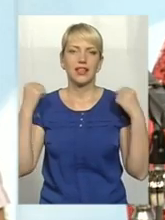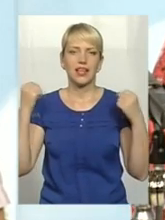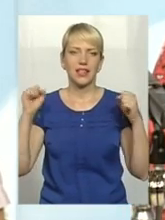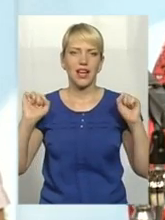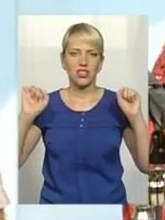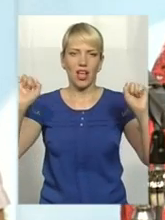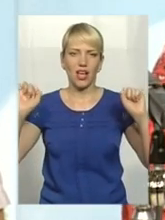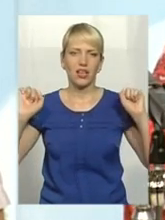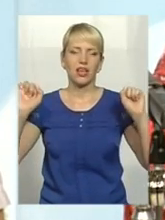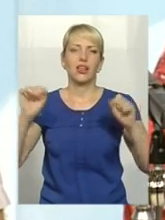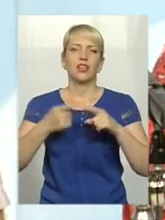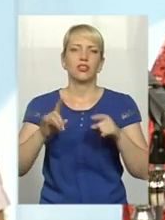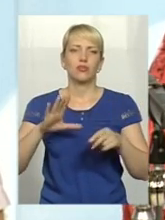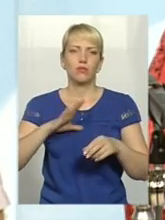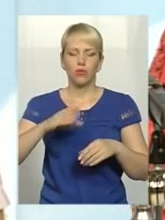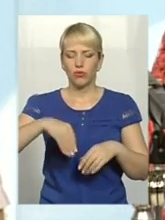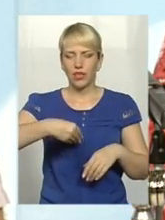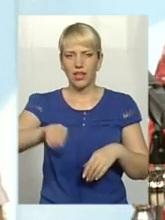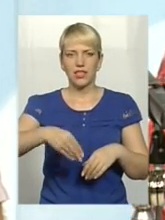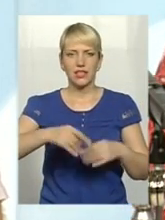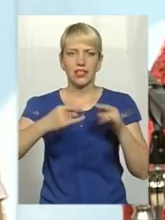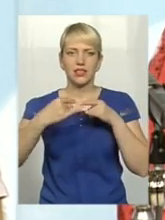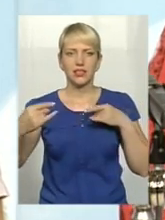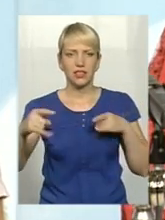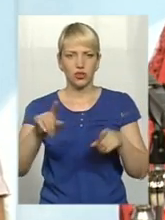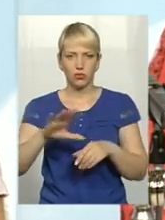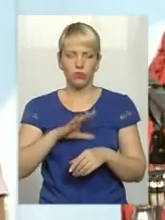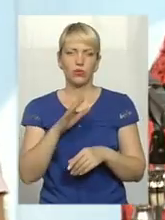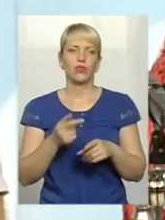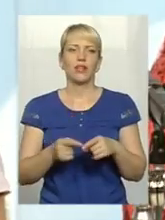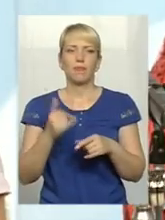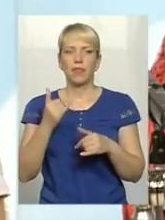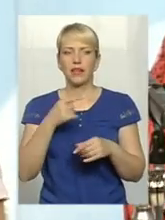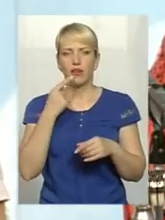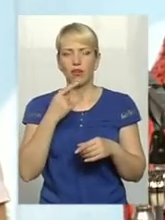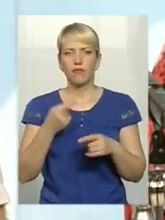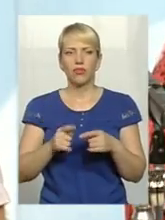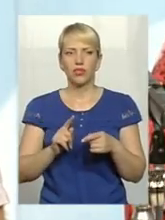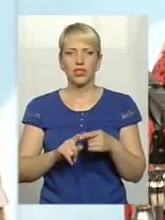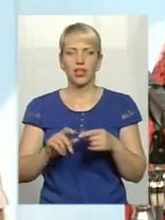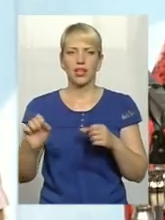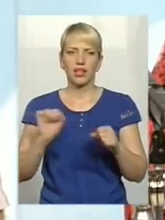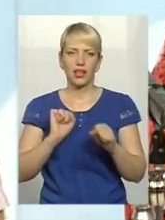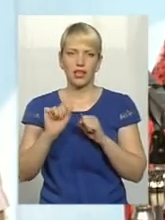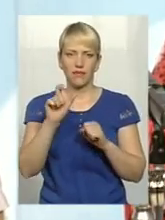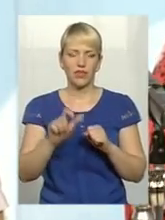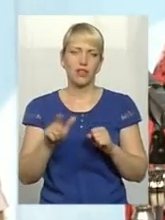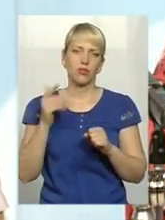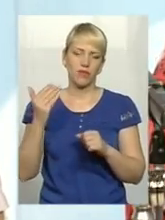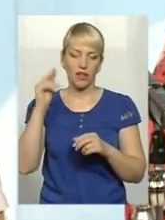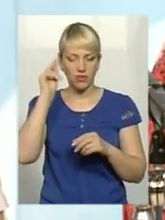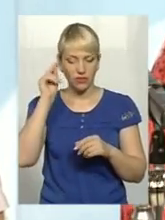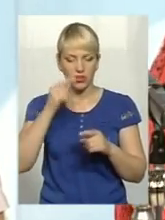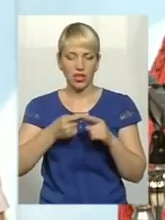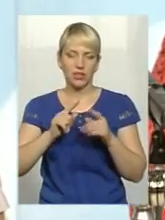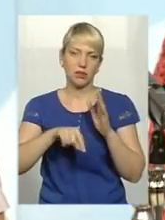доцільно мати тенісний стіл. Сьогодні я промовляю це керівнику закладу, і вона говорить, що вона вивчає вже ці